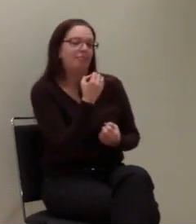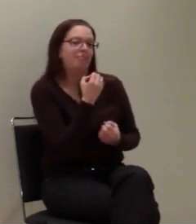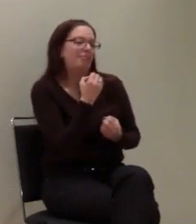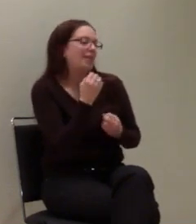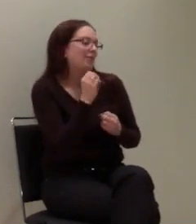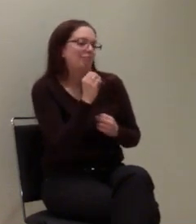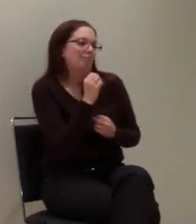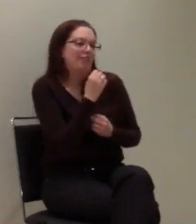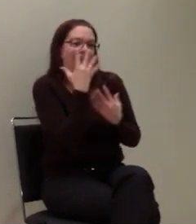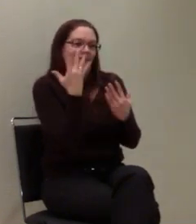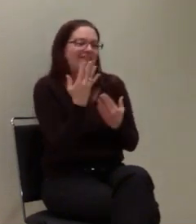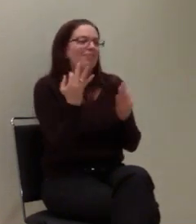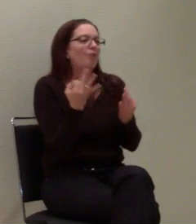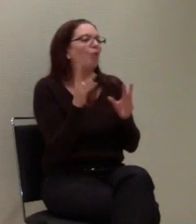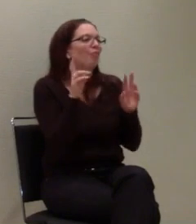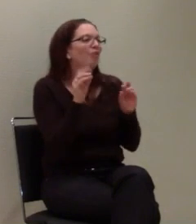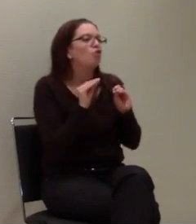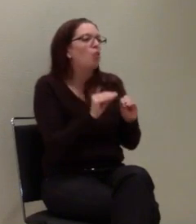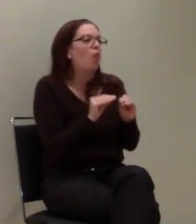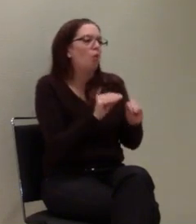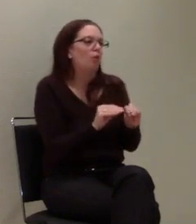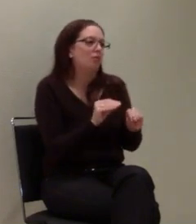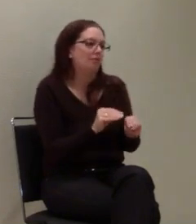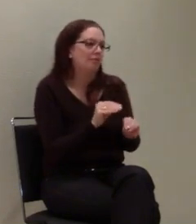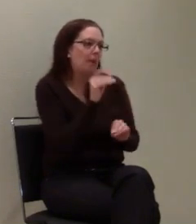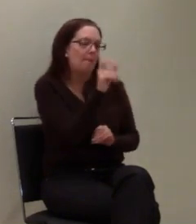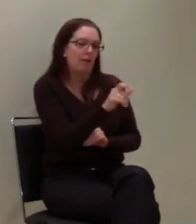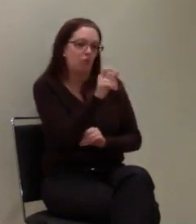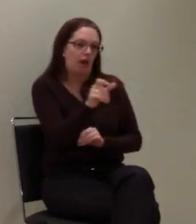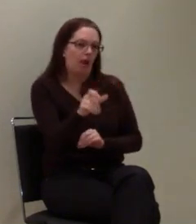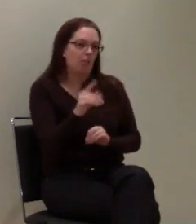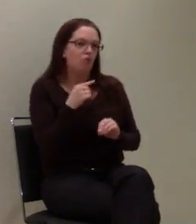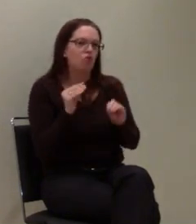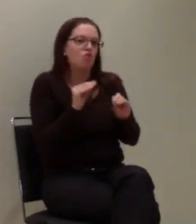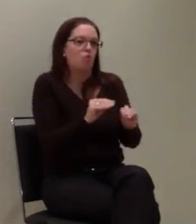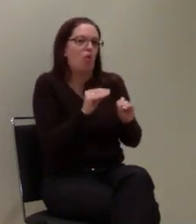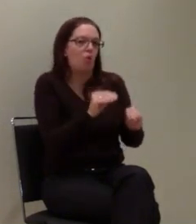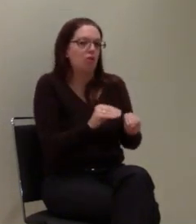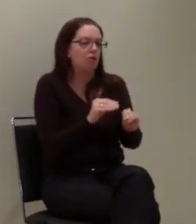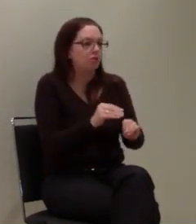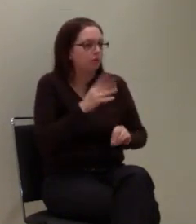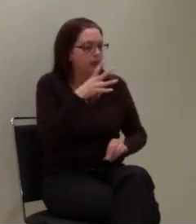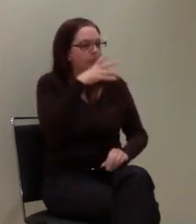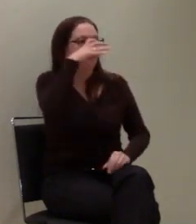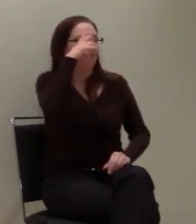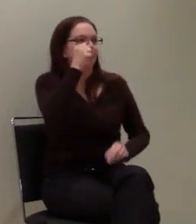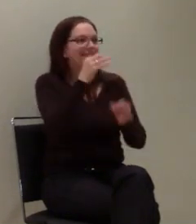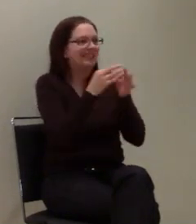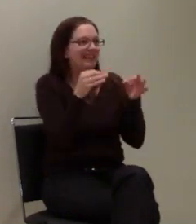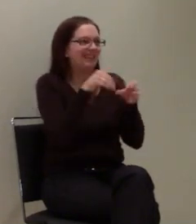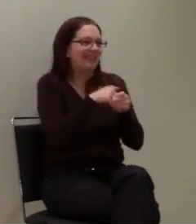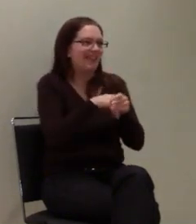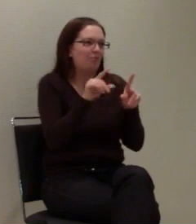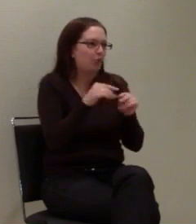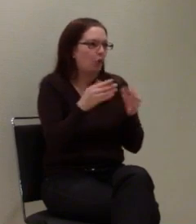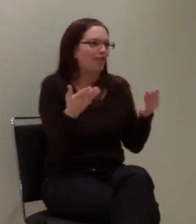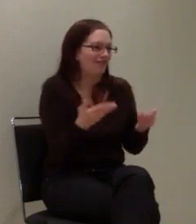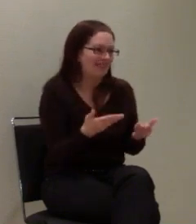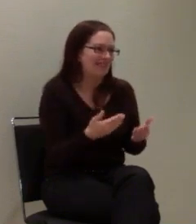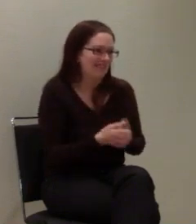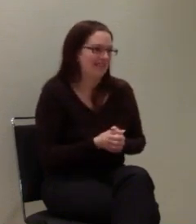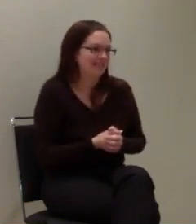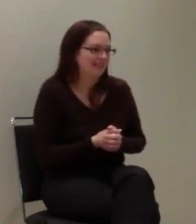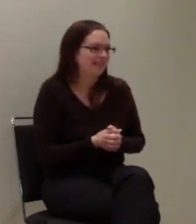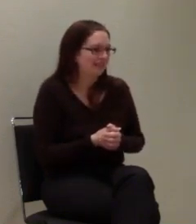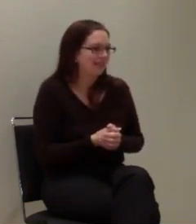Seiten der Leitstellen noch vonnöten, dass sie auch dazu in der Lage sind, solche Sätze zu verstehen oder auch, dass denen klar ist, dass sie da